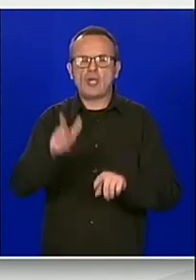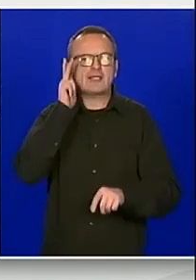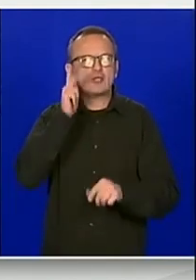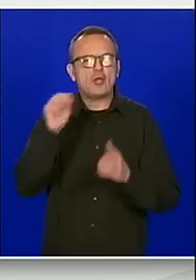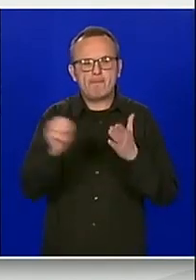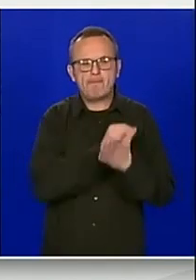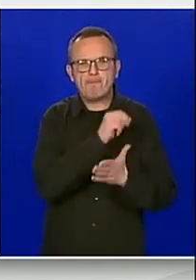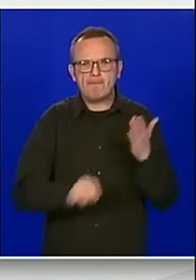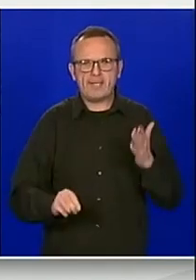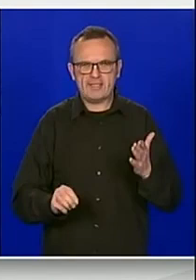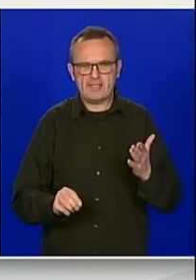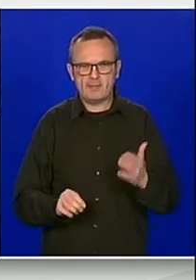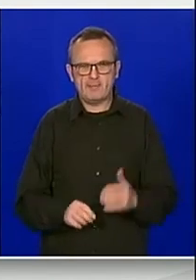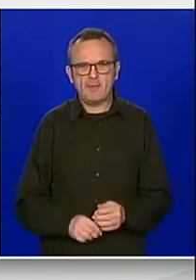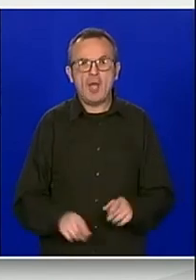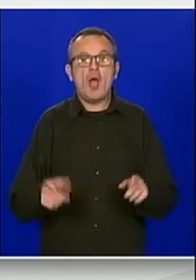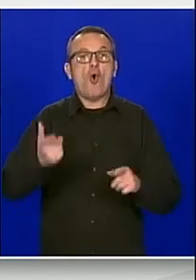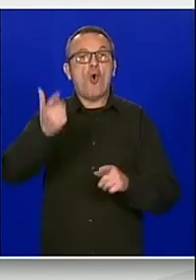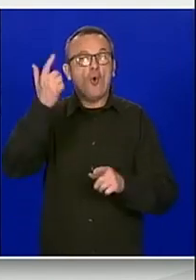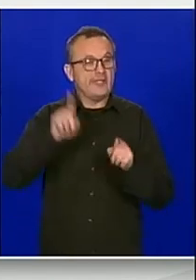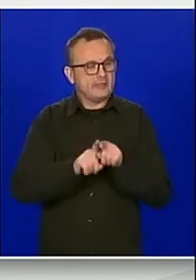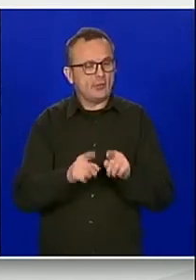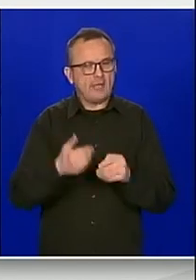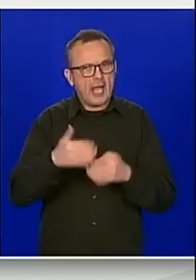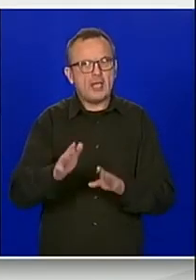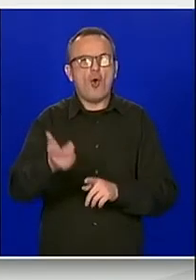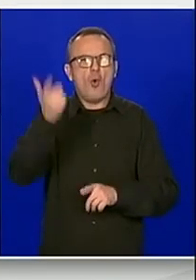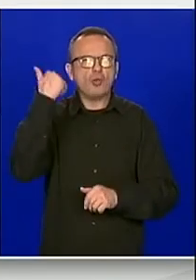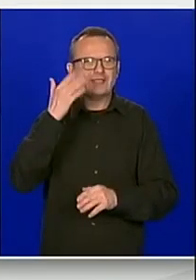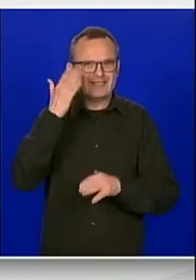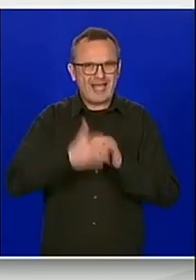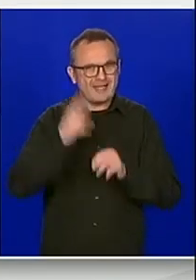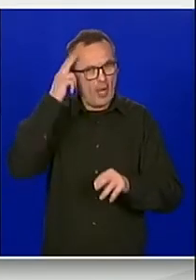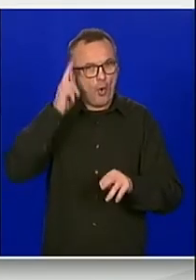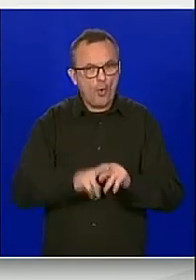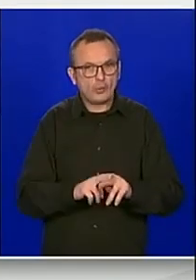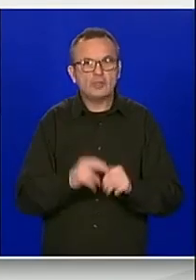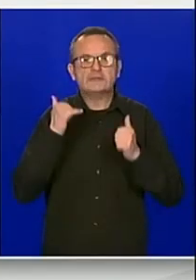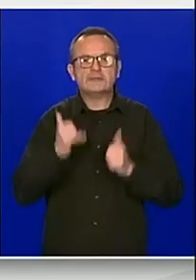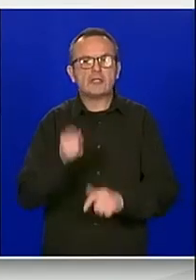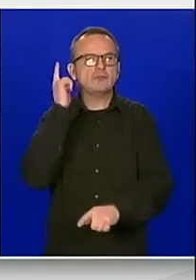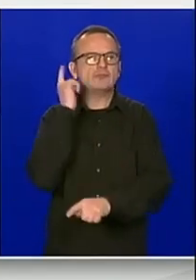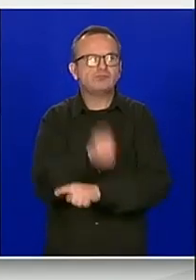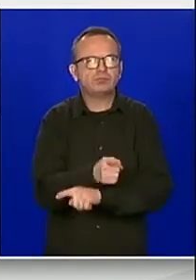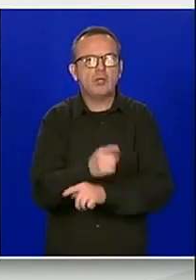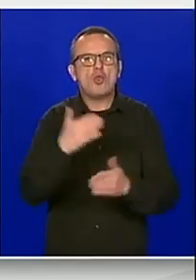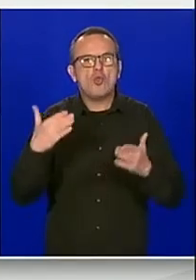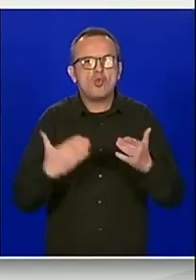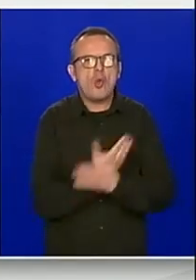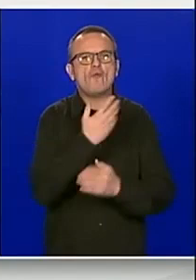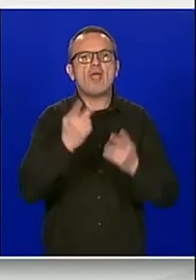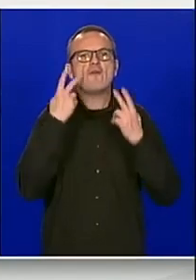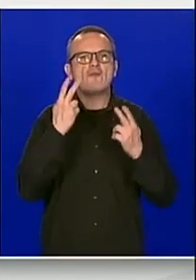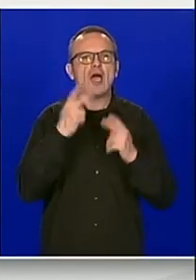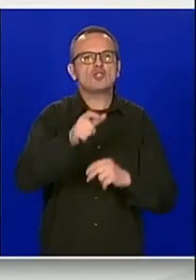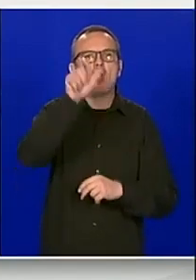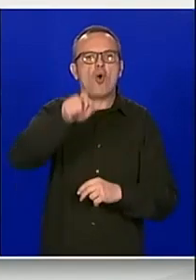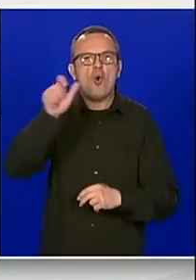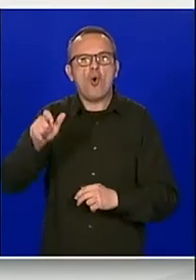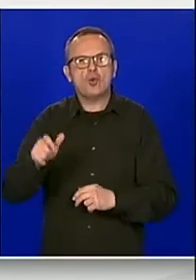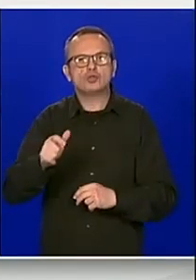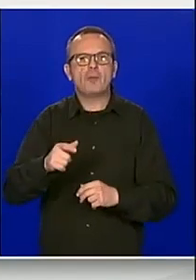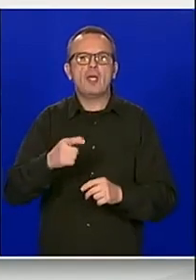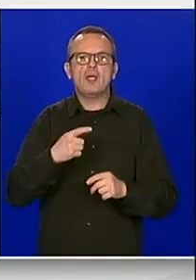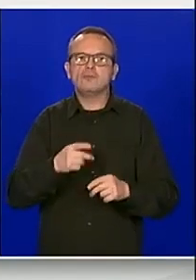od zadnje izmjene navedene odluke osnovane su određene pravne osobe koje su od posebne državne važnosti. Tako je temeljem